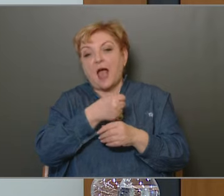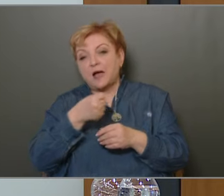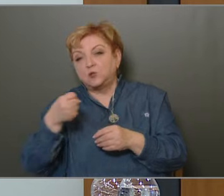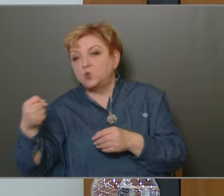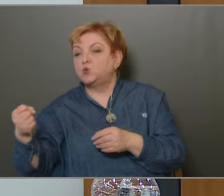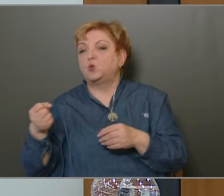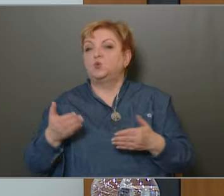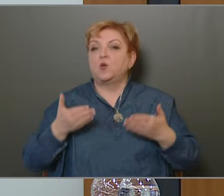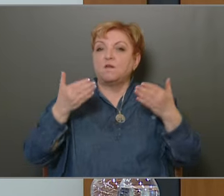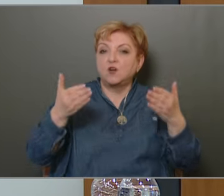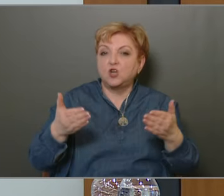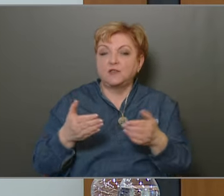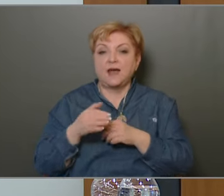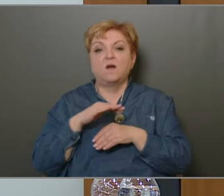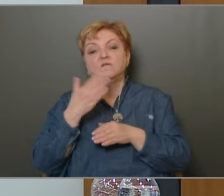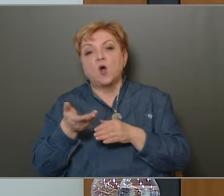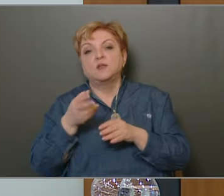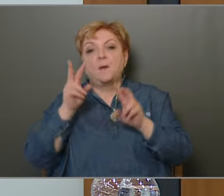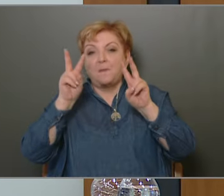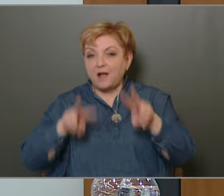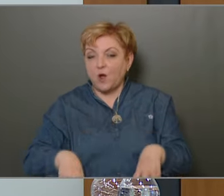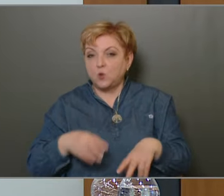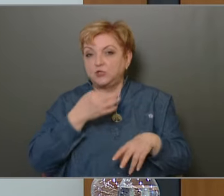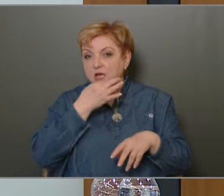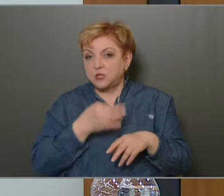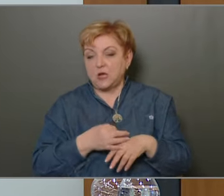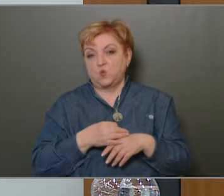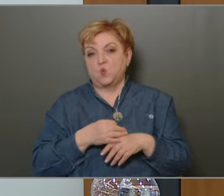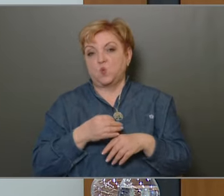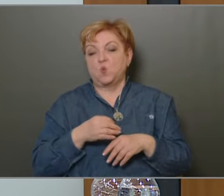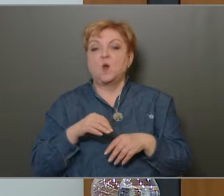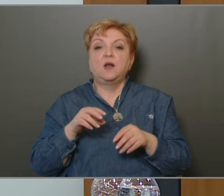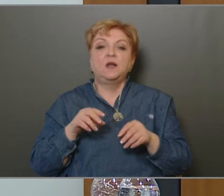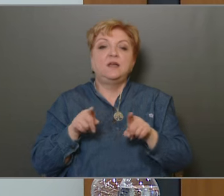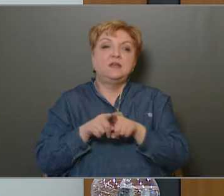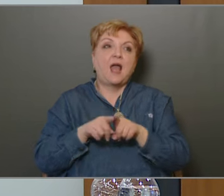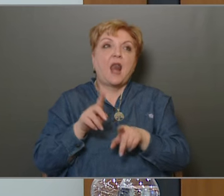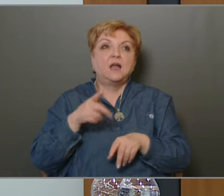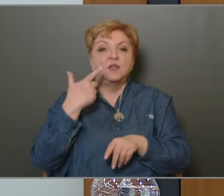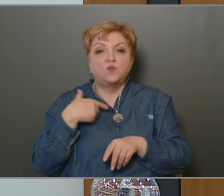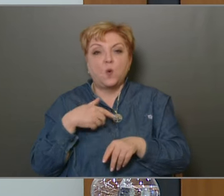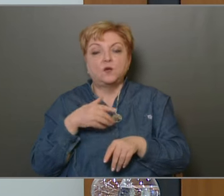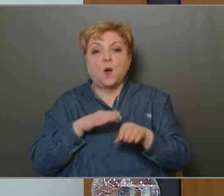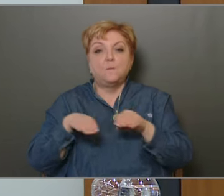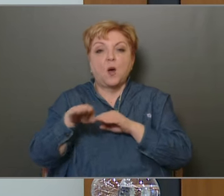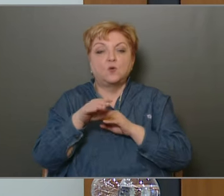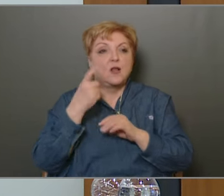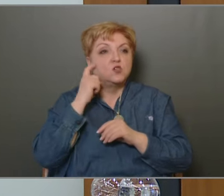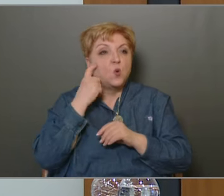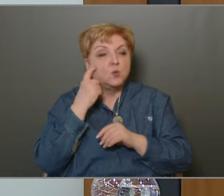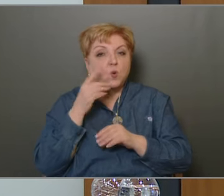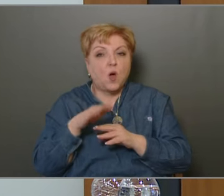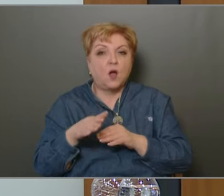javaslatáról, illetve annak megvalósításáról. Ilyenek lehettek volna a parkolási gondokat